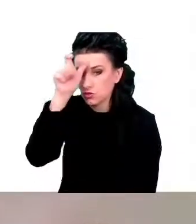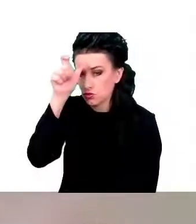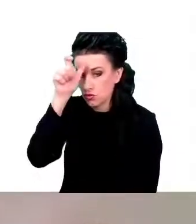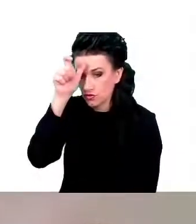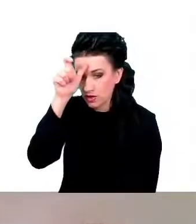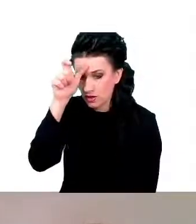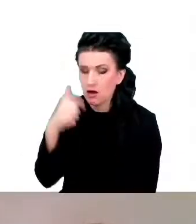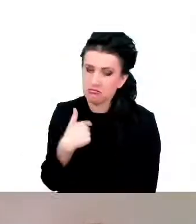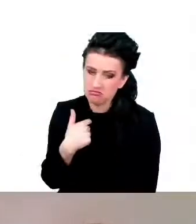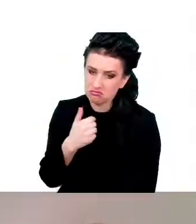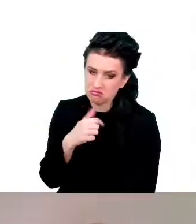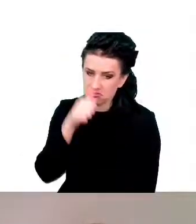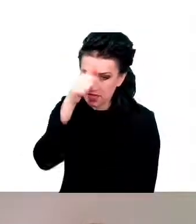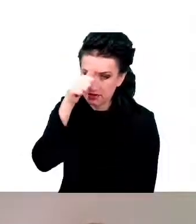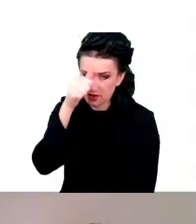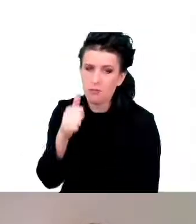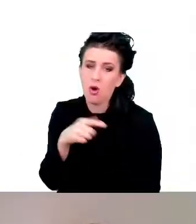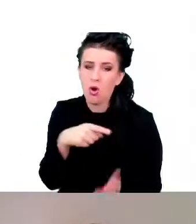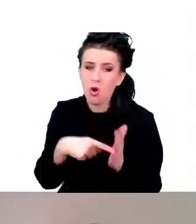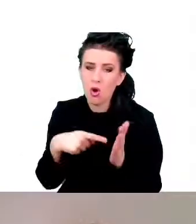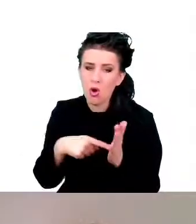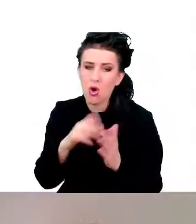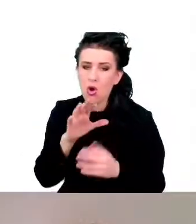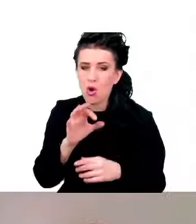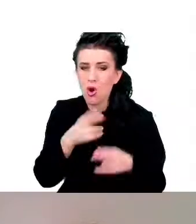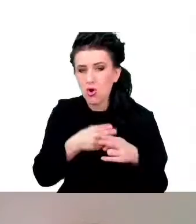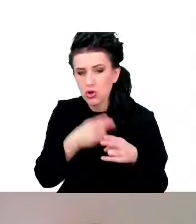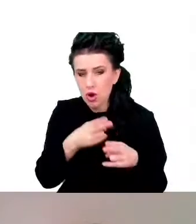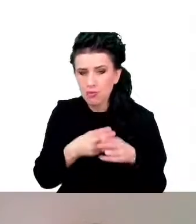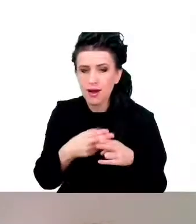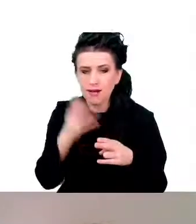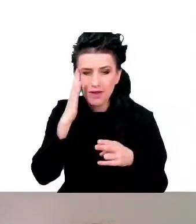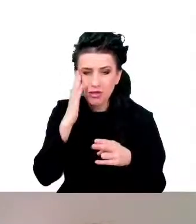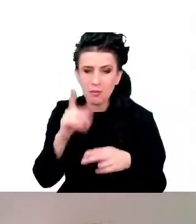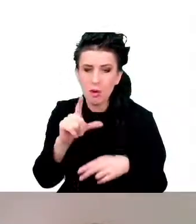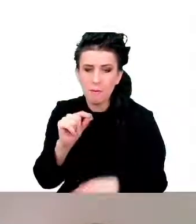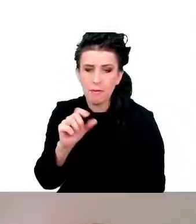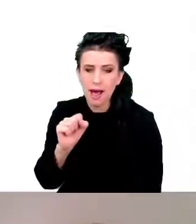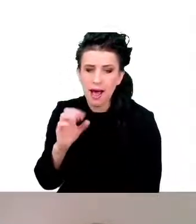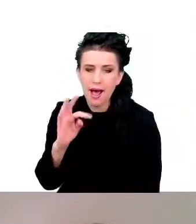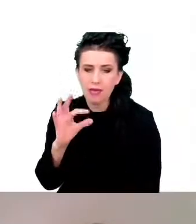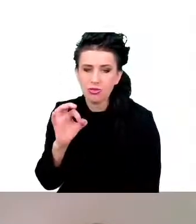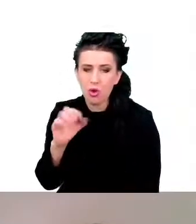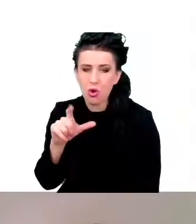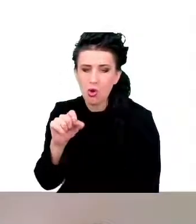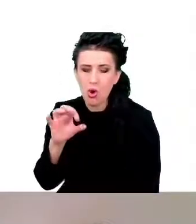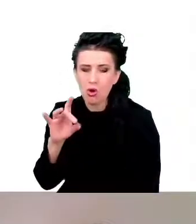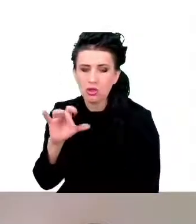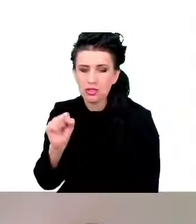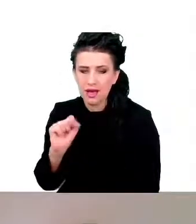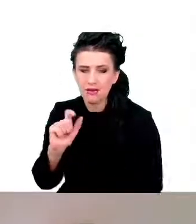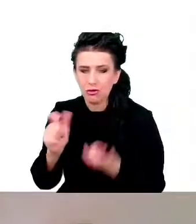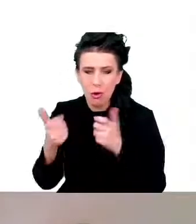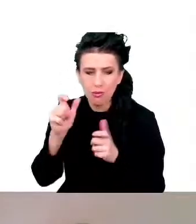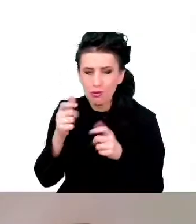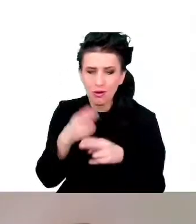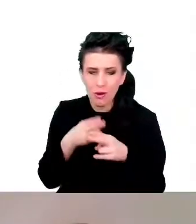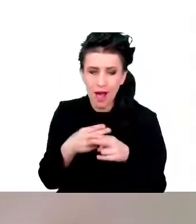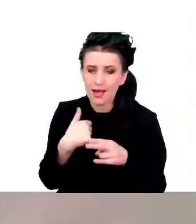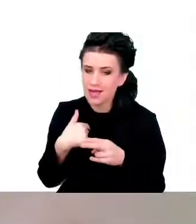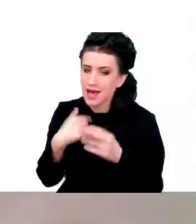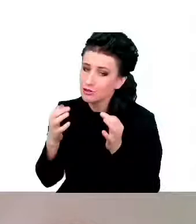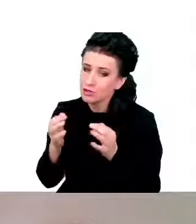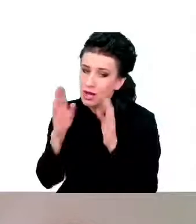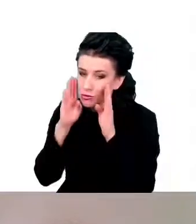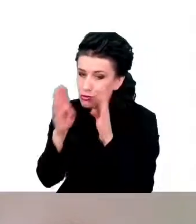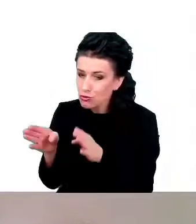Bo to patologiczne, jak w związku z chorobą Alzheimera jest takie bardzo wieloczynnikowe i to jest skomplikowana choroba. A ja dzisiaj chciałbym raczej skupić